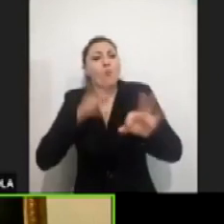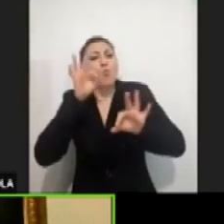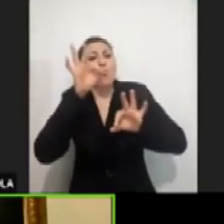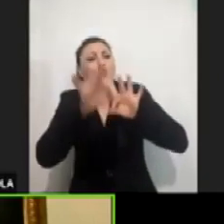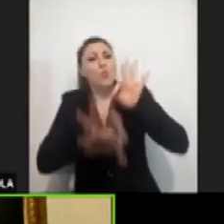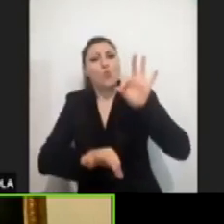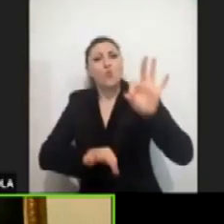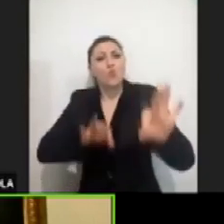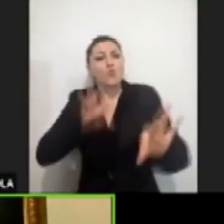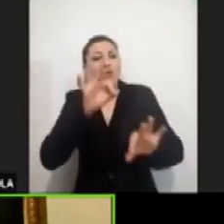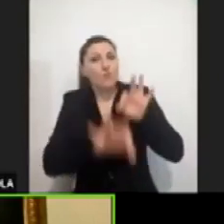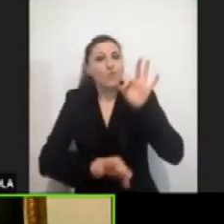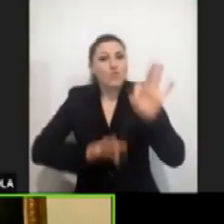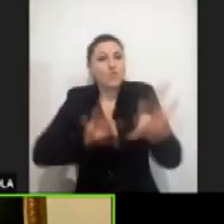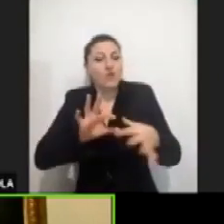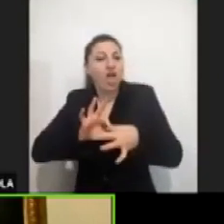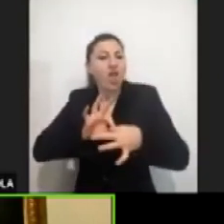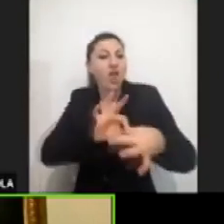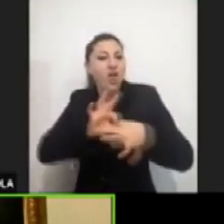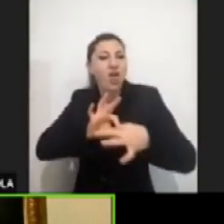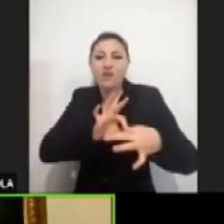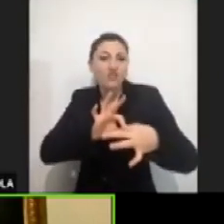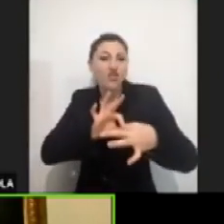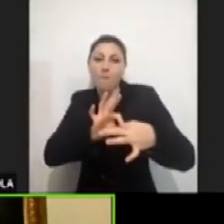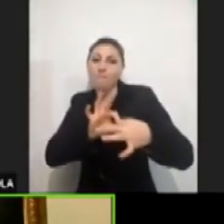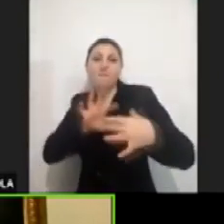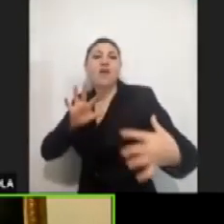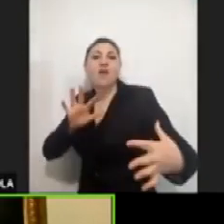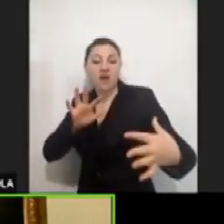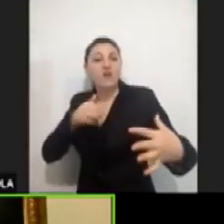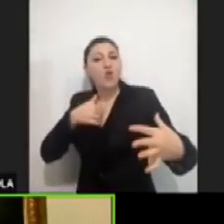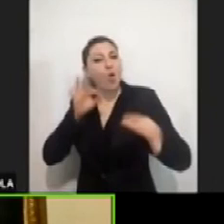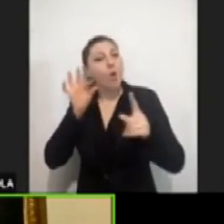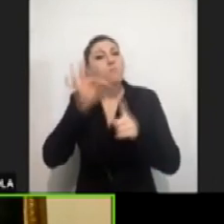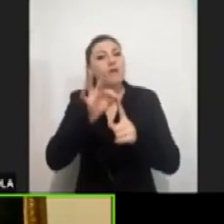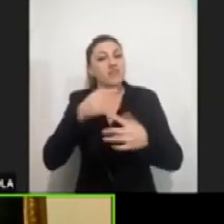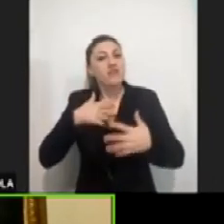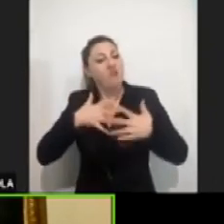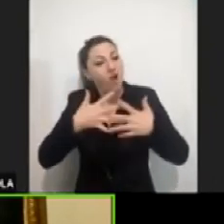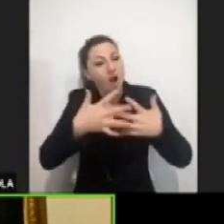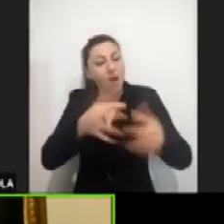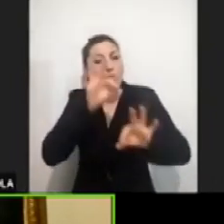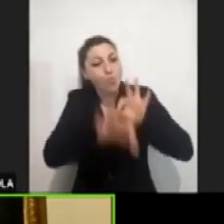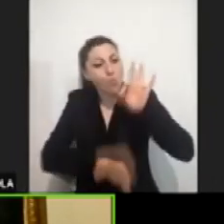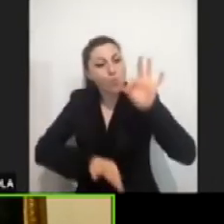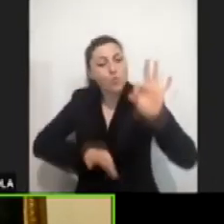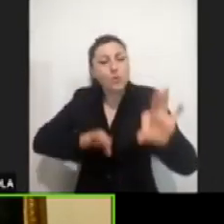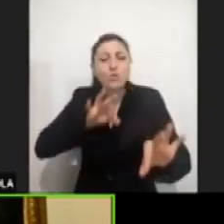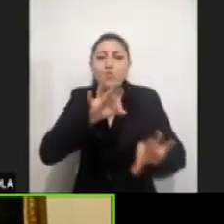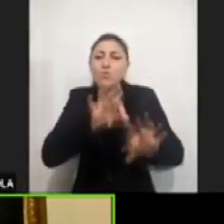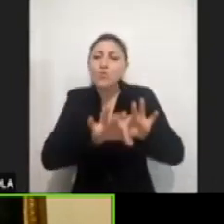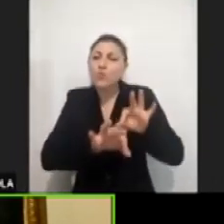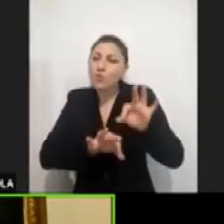che si prende cura perché cresca la libertà della persona amata fino al